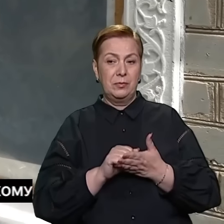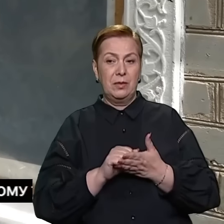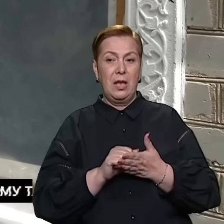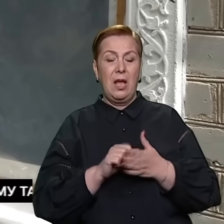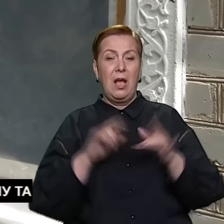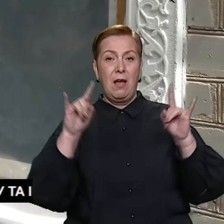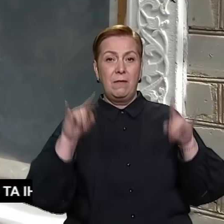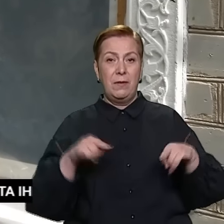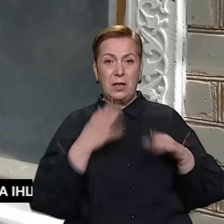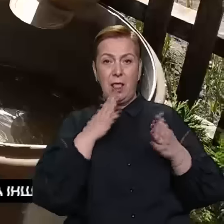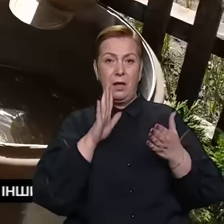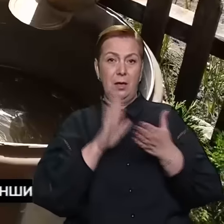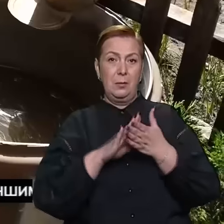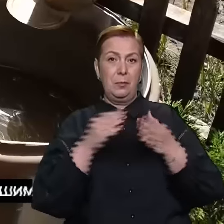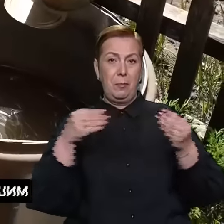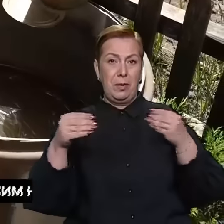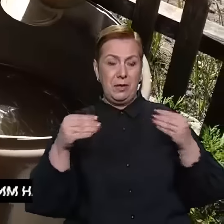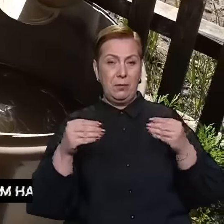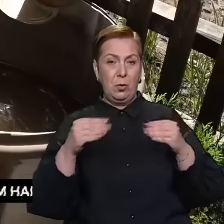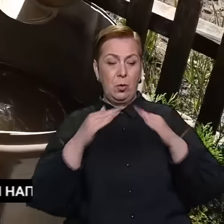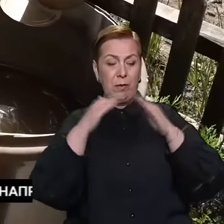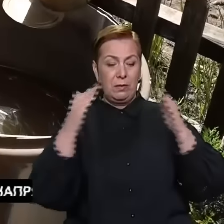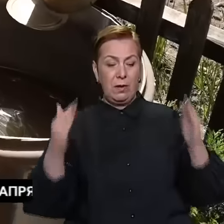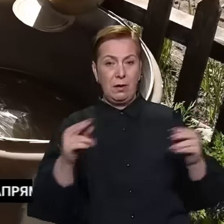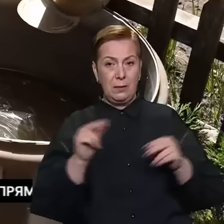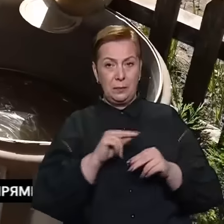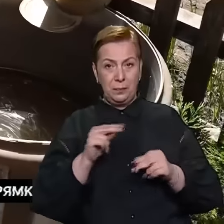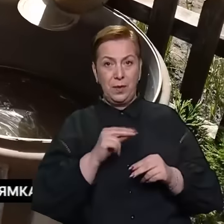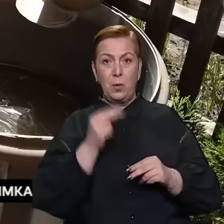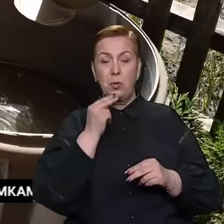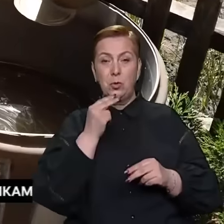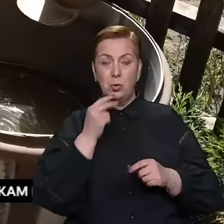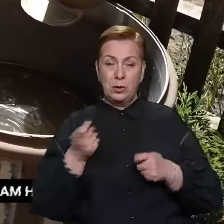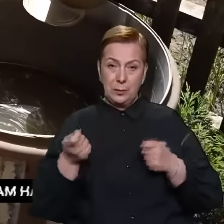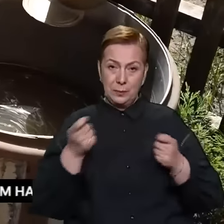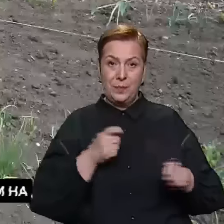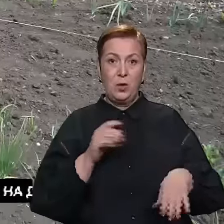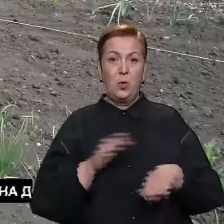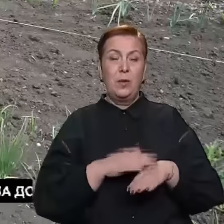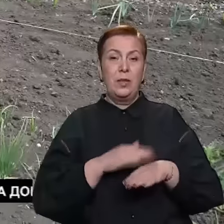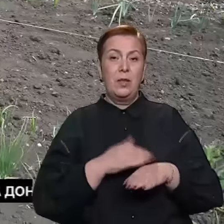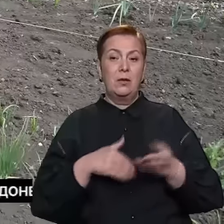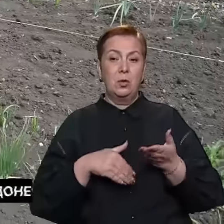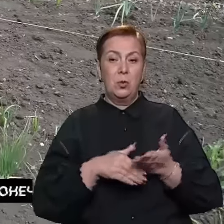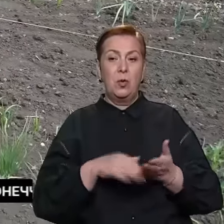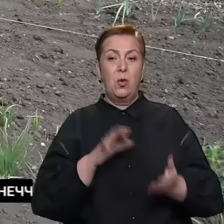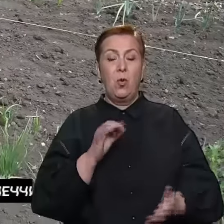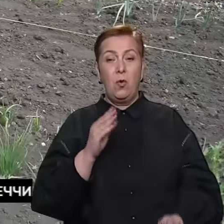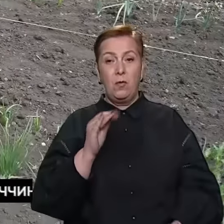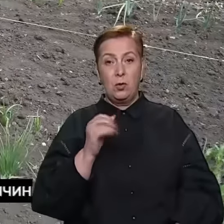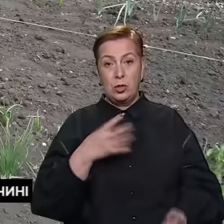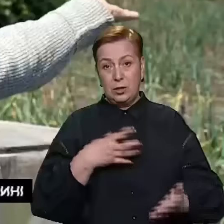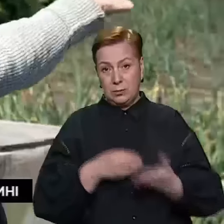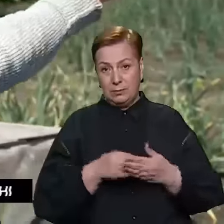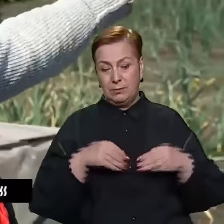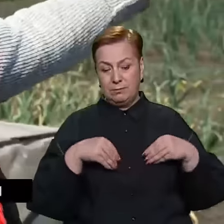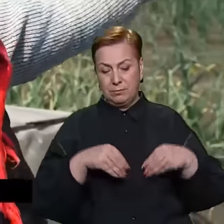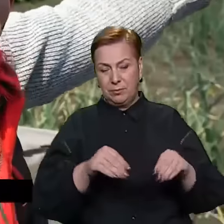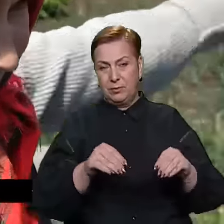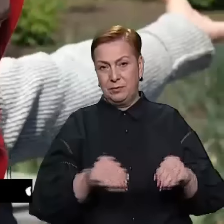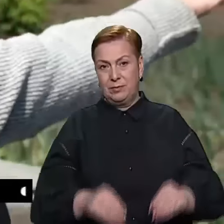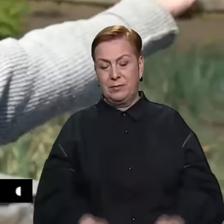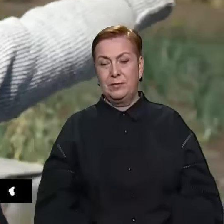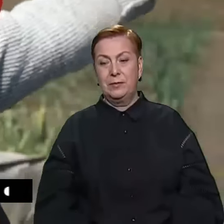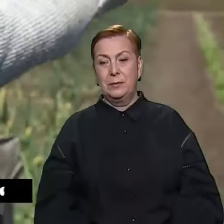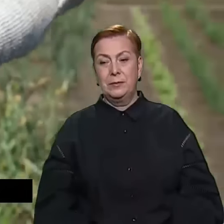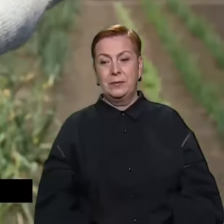плівкою, відремонтували дах. Тетяна каже, продукти привозять, гуманітарна допомога. Овочі вирощують на городі. Ось у нас